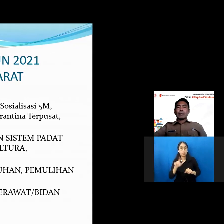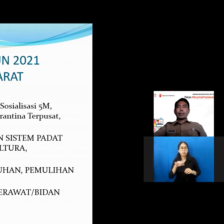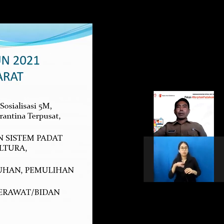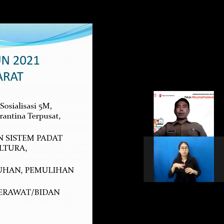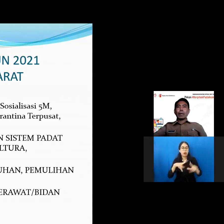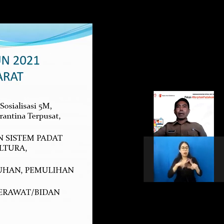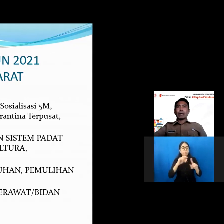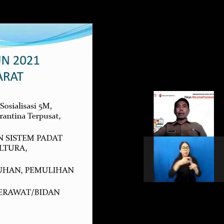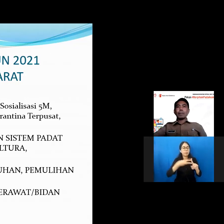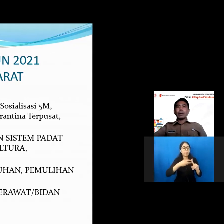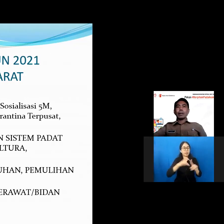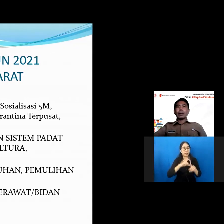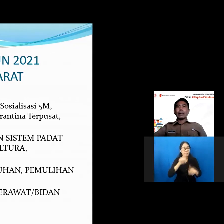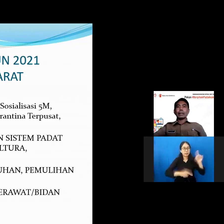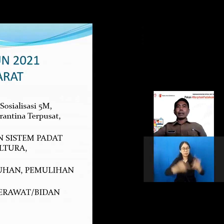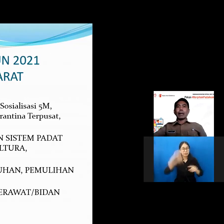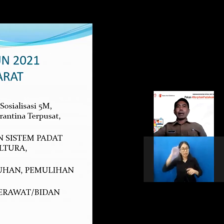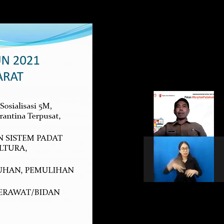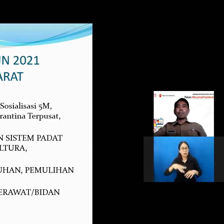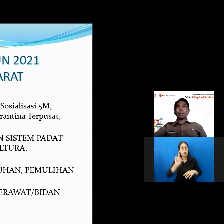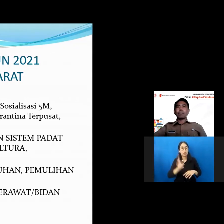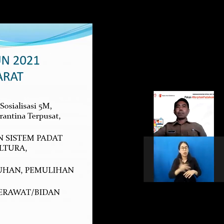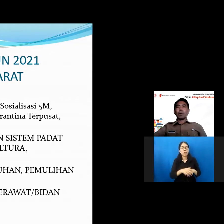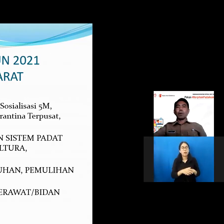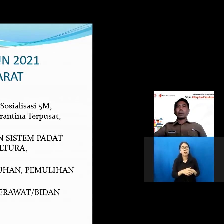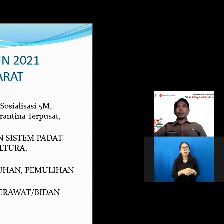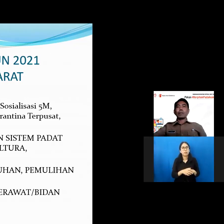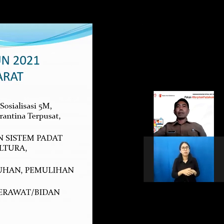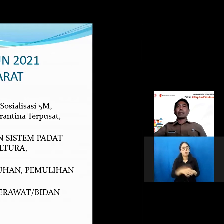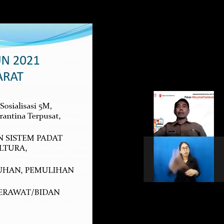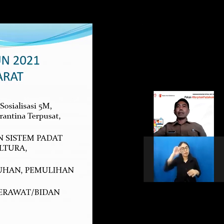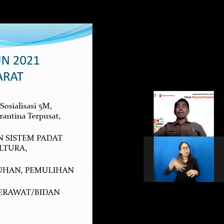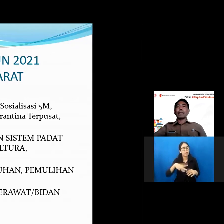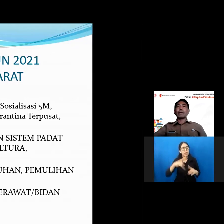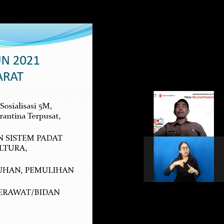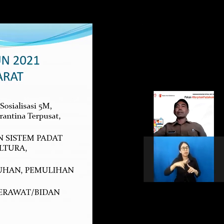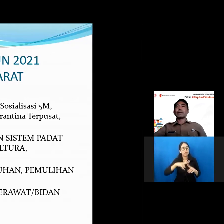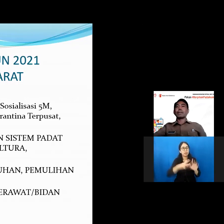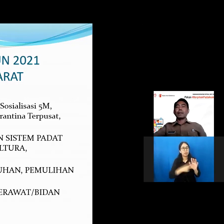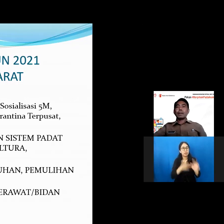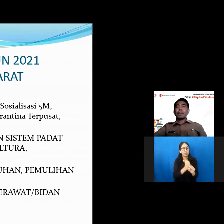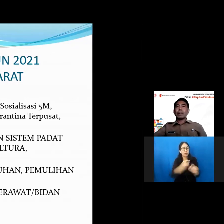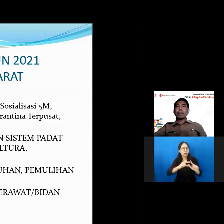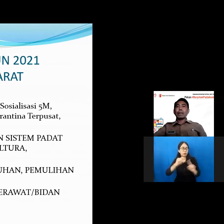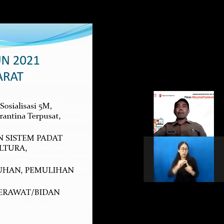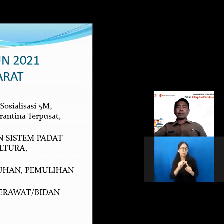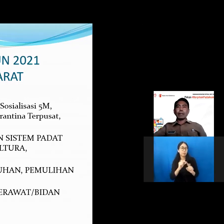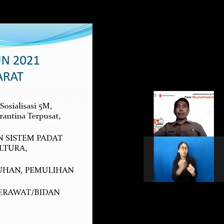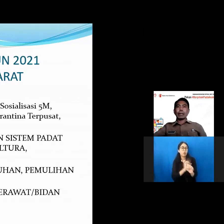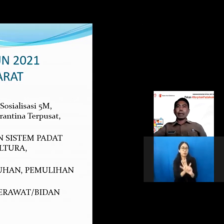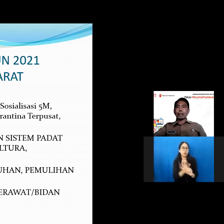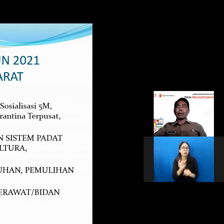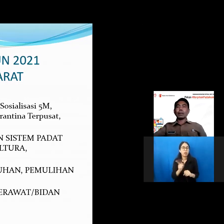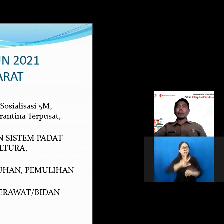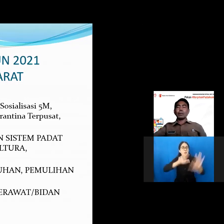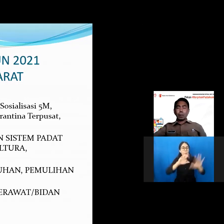kita juga sudah menganggarkan desa tanggap COVID-19 ini irmak 8% minimal 8%